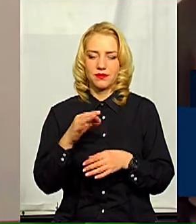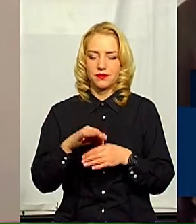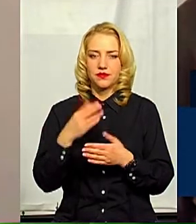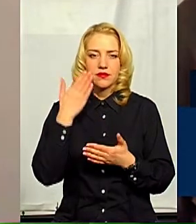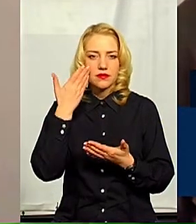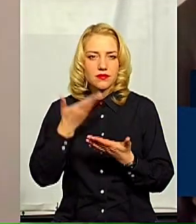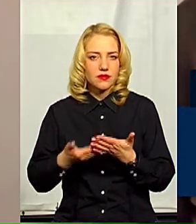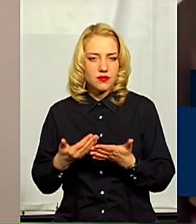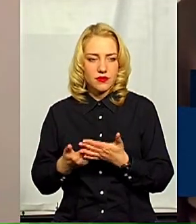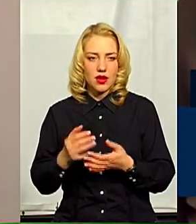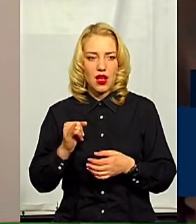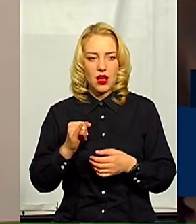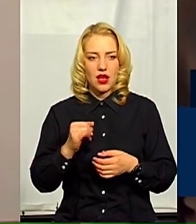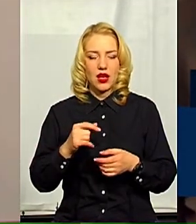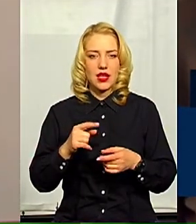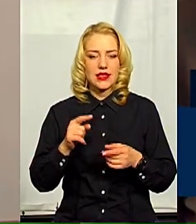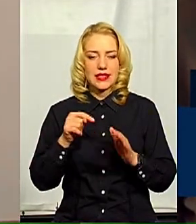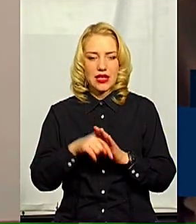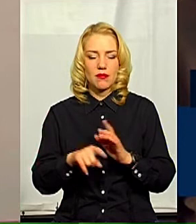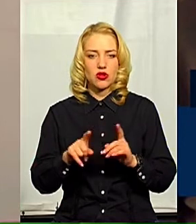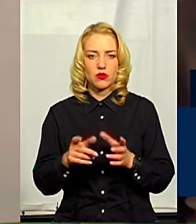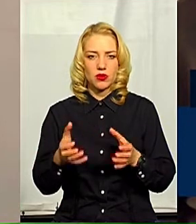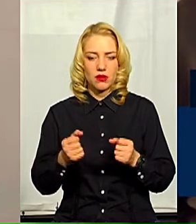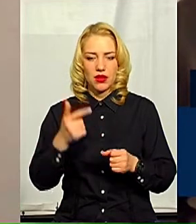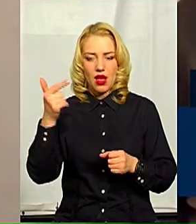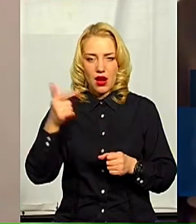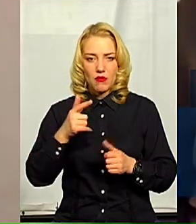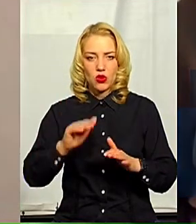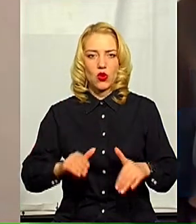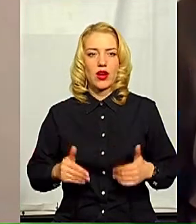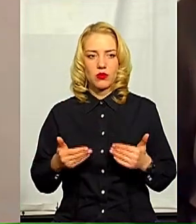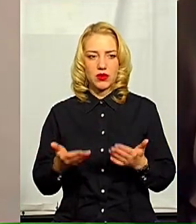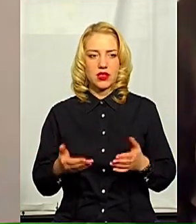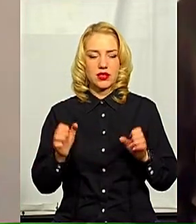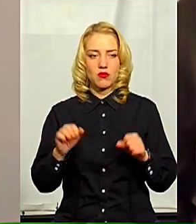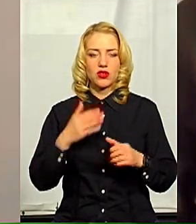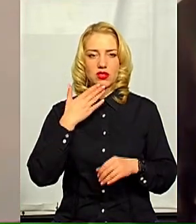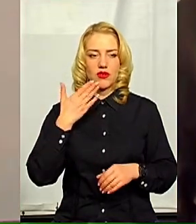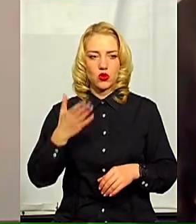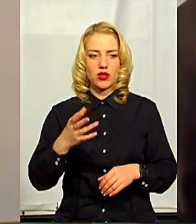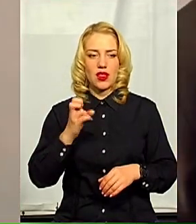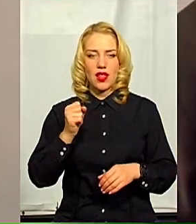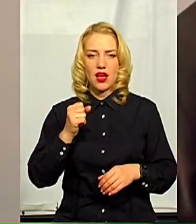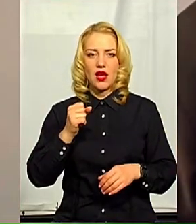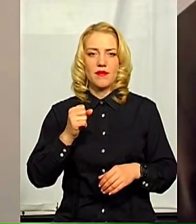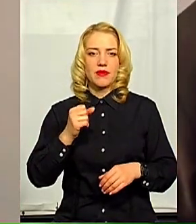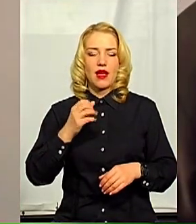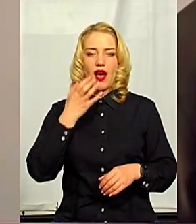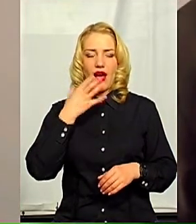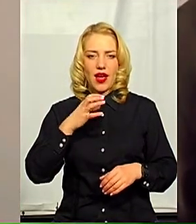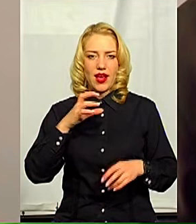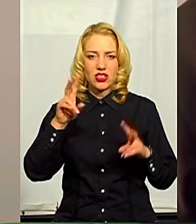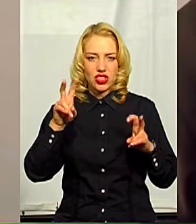поспілкуватися, а саме для того, щоб отримати грамотні рекомендації, може звернутися на гарячу лінію. Ми